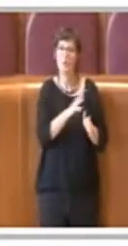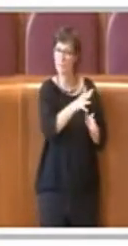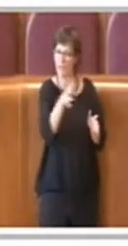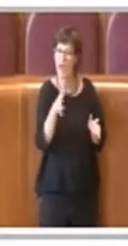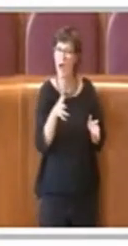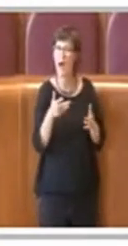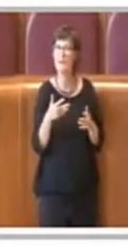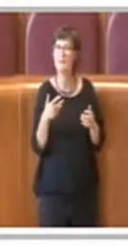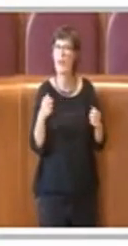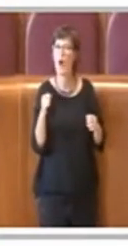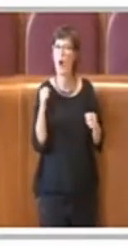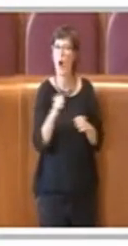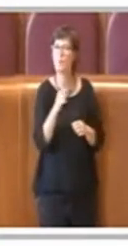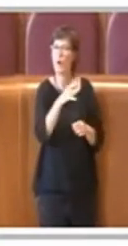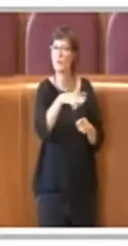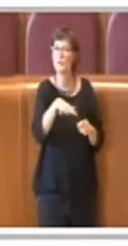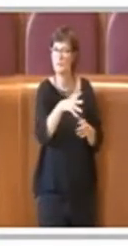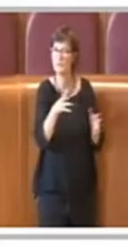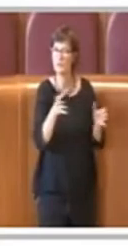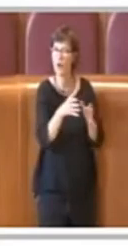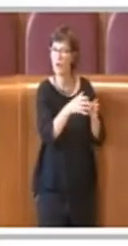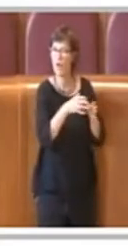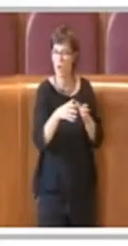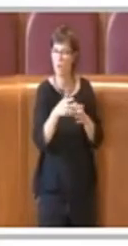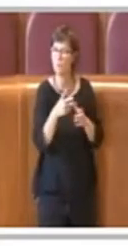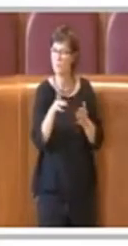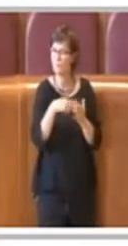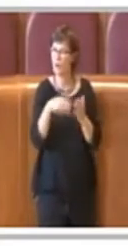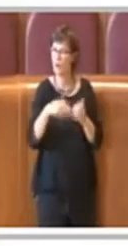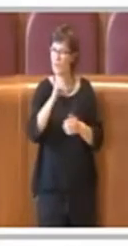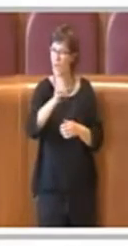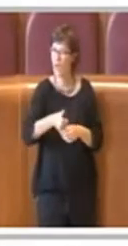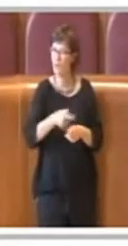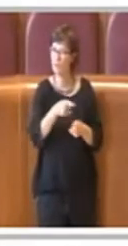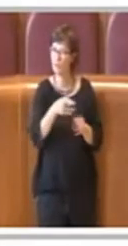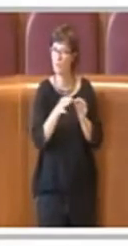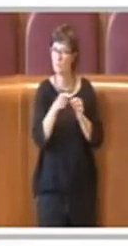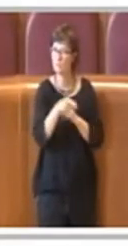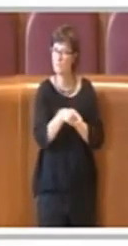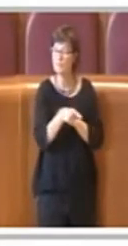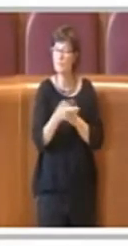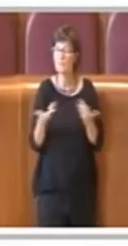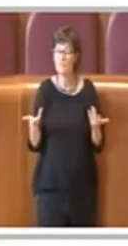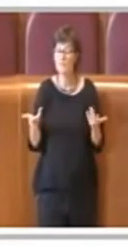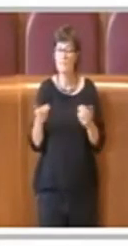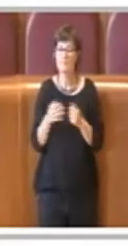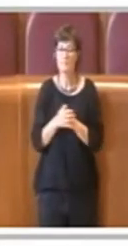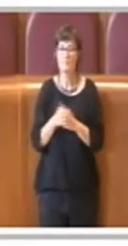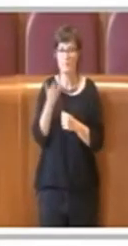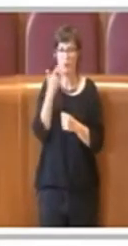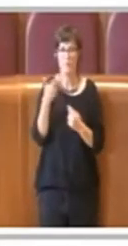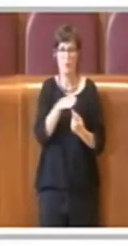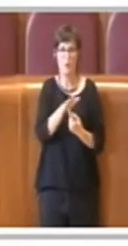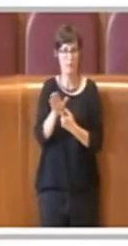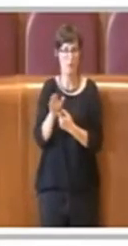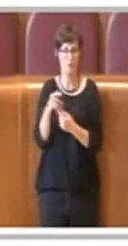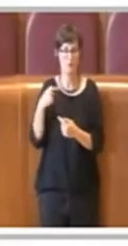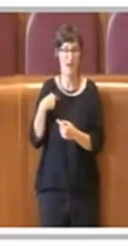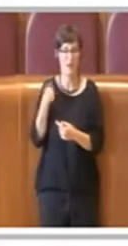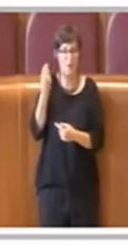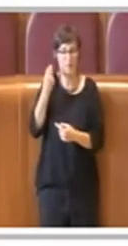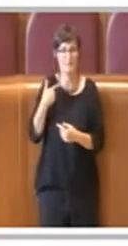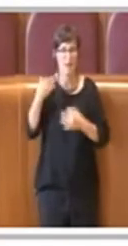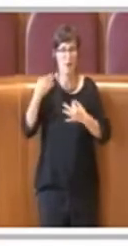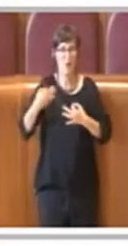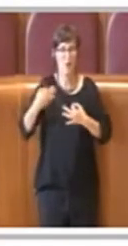di opposizione, ciò nonostante proprio per dimostrare veramente la mia coerenza rispetto a quello che noi